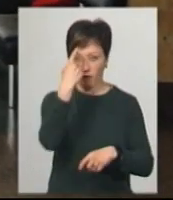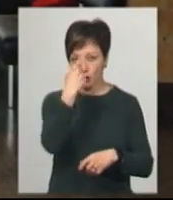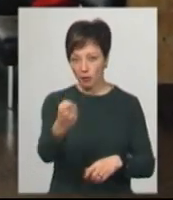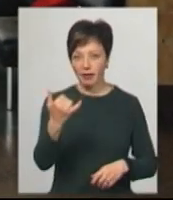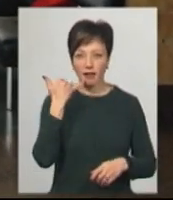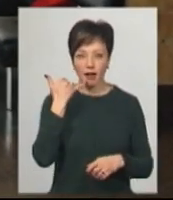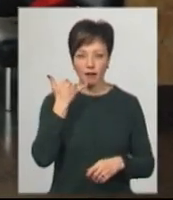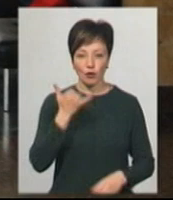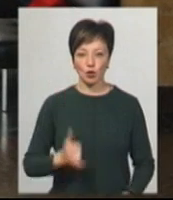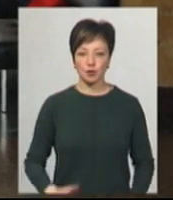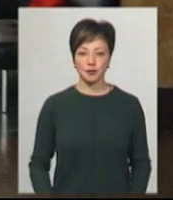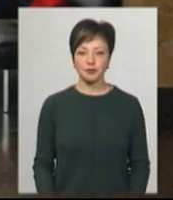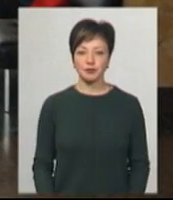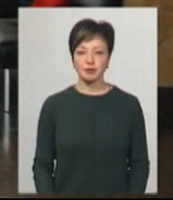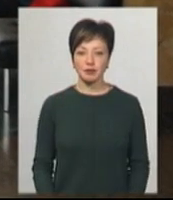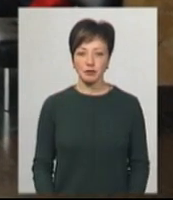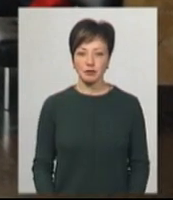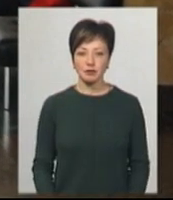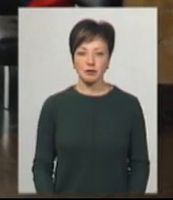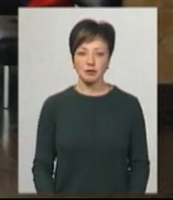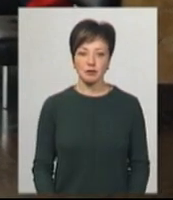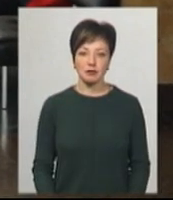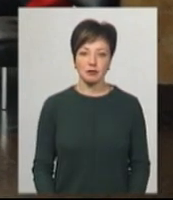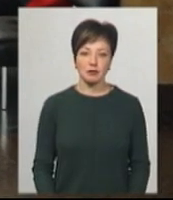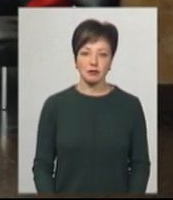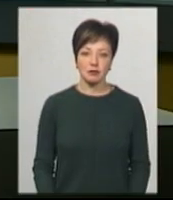телефон. Світлана Поробок, Юрій Чорний. Новини на Суспільному. Хмельницький.